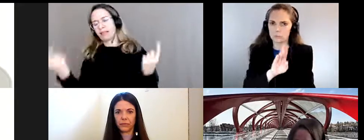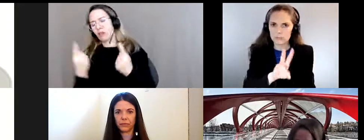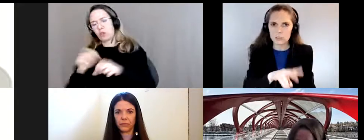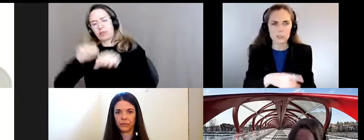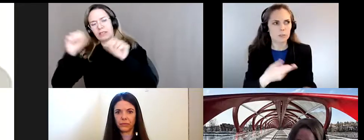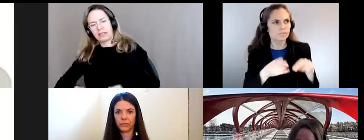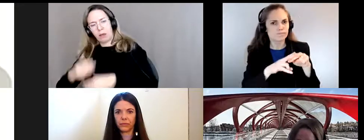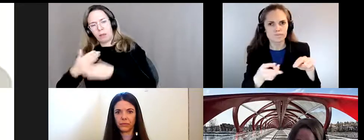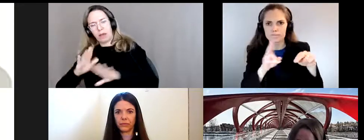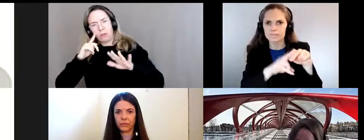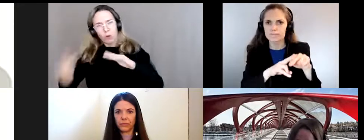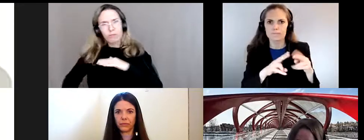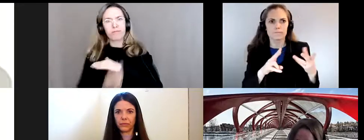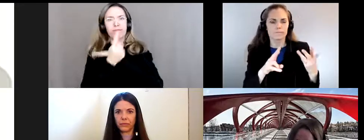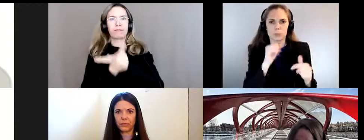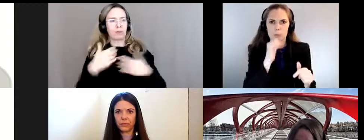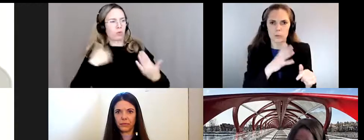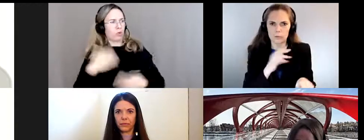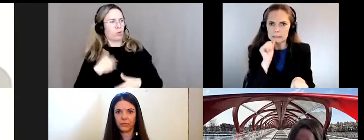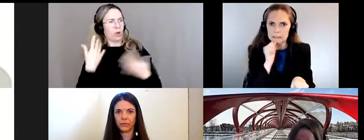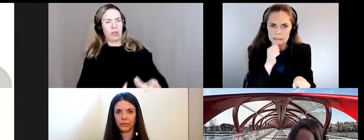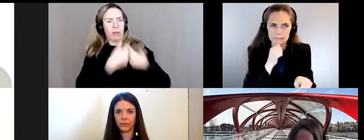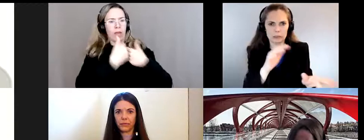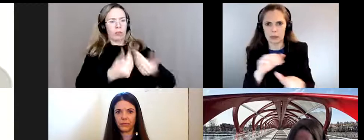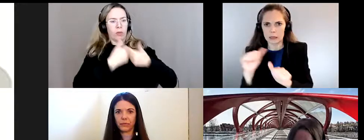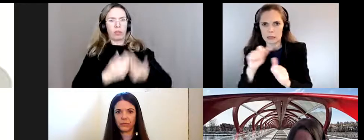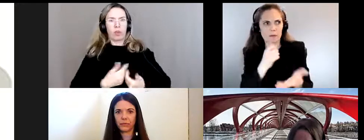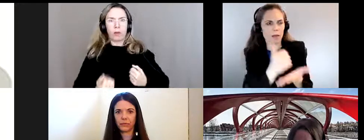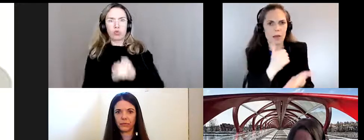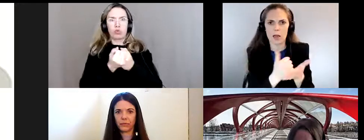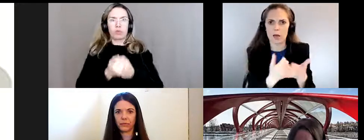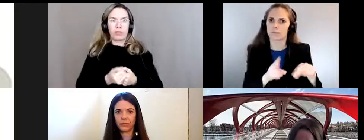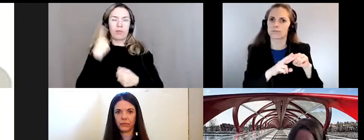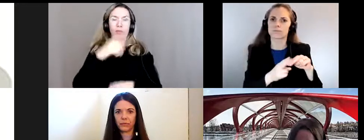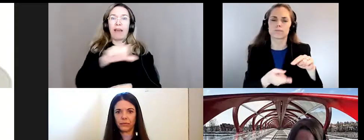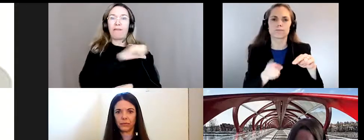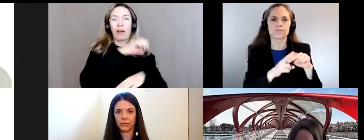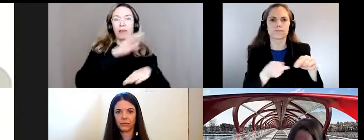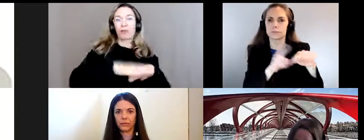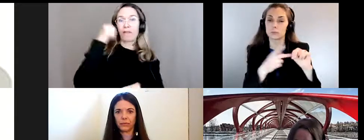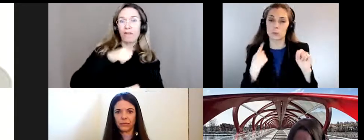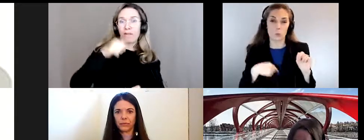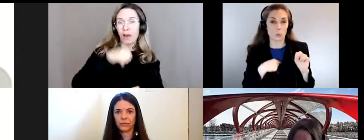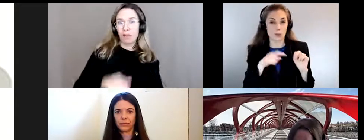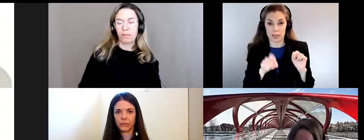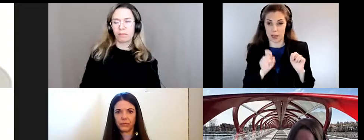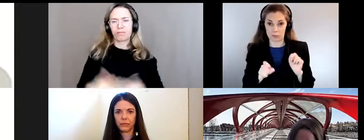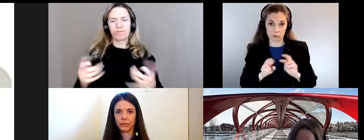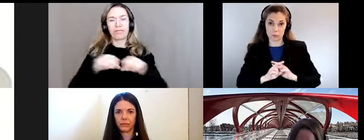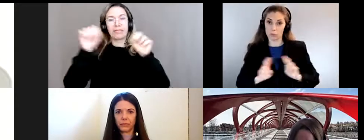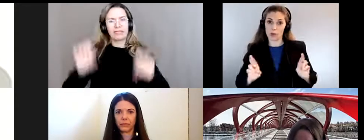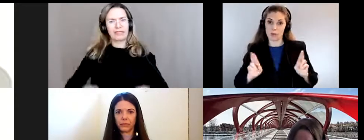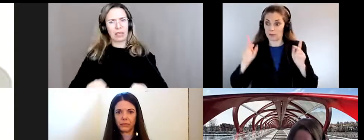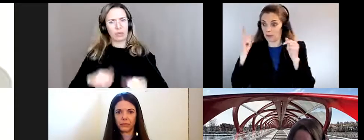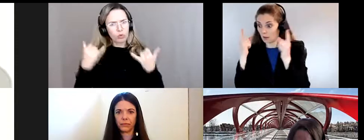à faire face à la hausse de demandes en matière de soutien pour la violence genrée. Ces systèmes doivent être activés